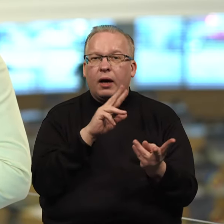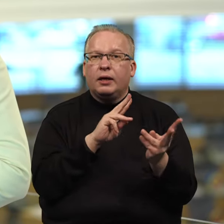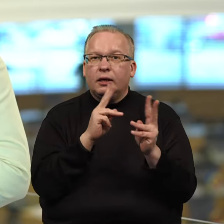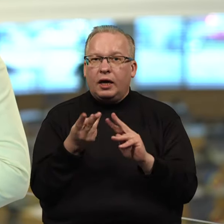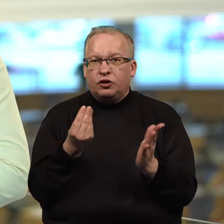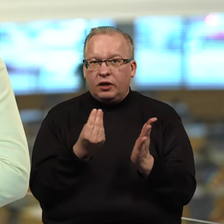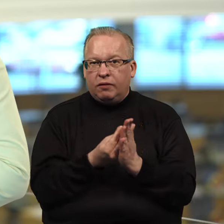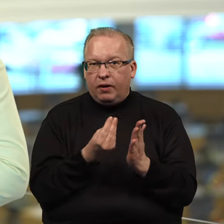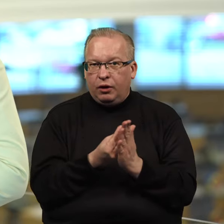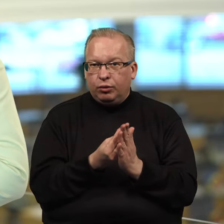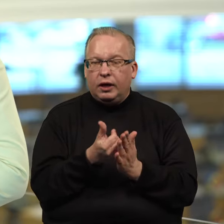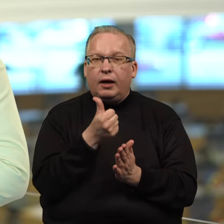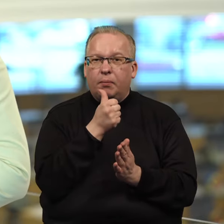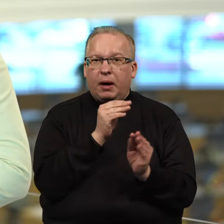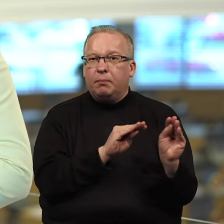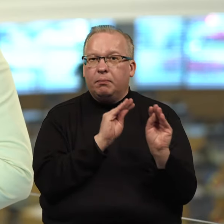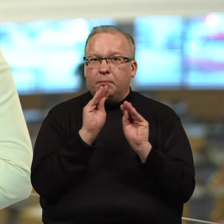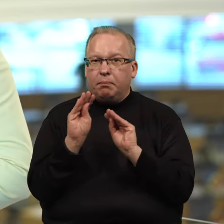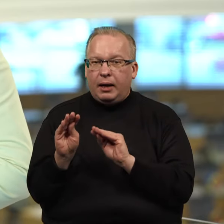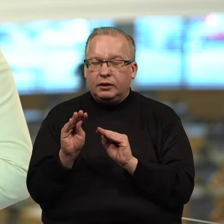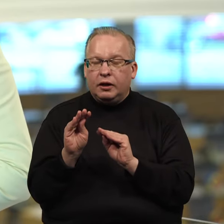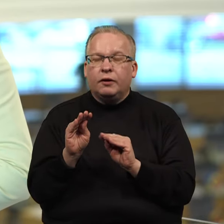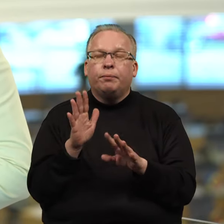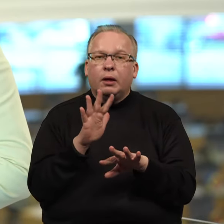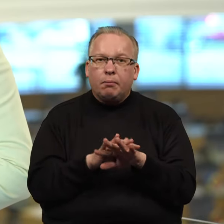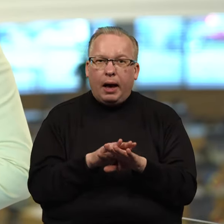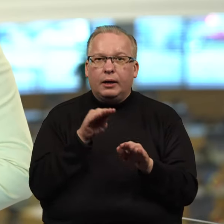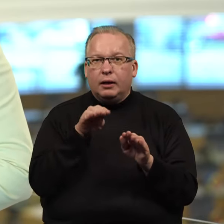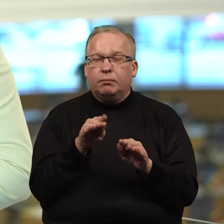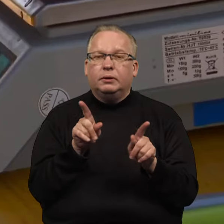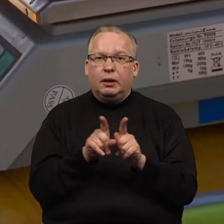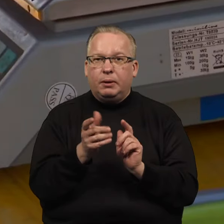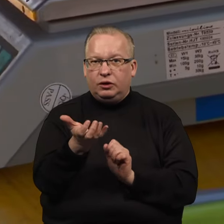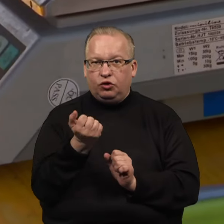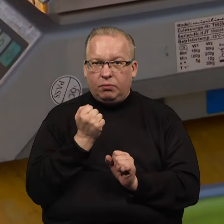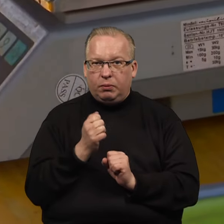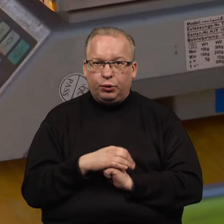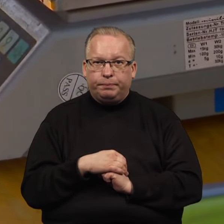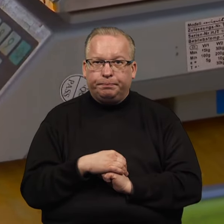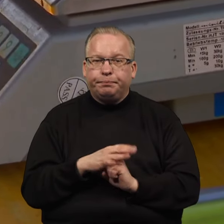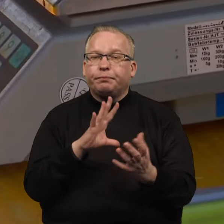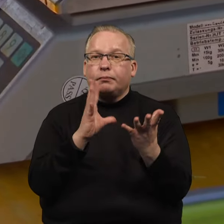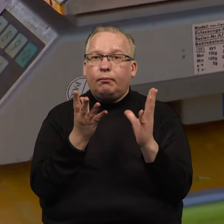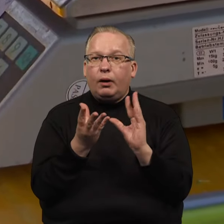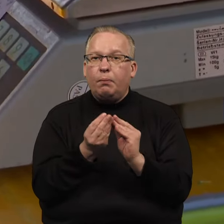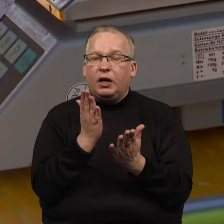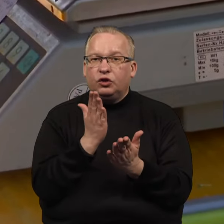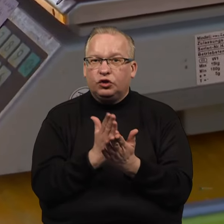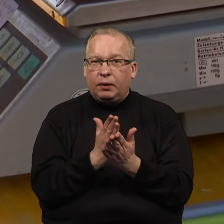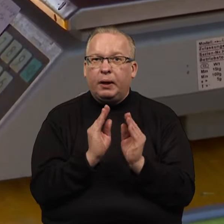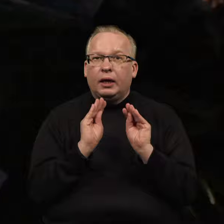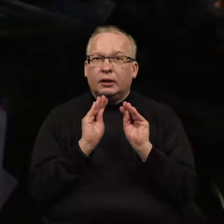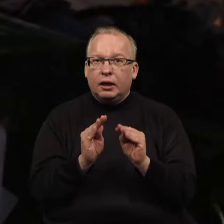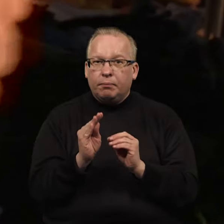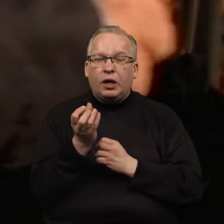valiutą, pervedant grinuosios pinigus į mokėjimų į sąskaitą ir išėmimui. Apvalinimas galėtų baigus dėkti iš